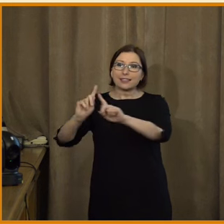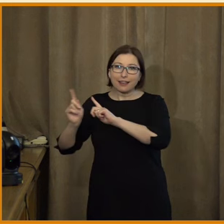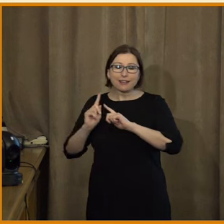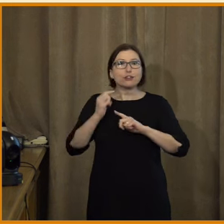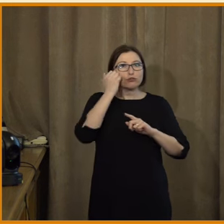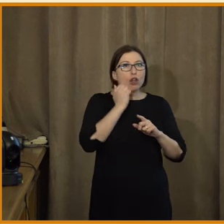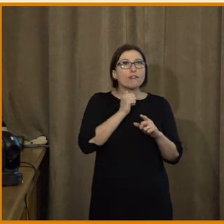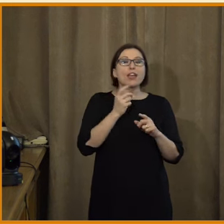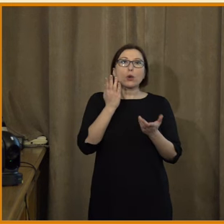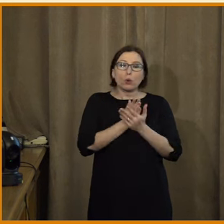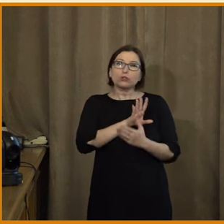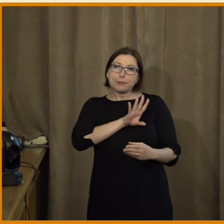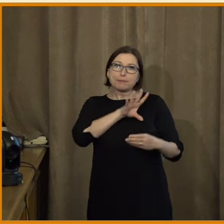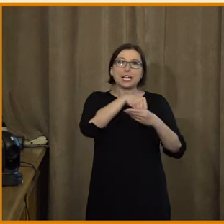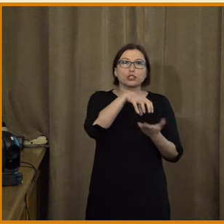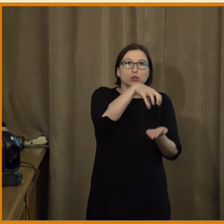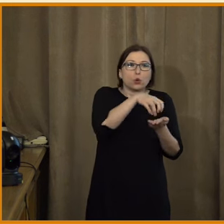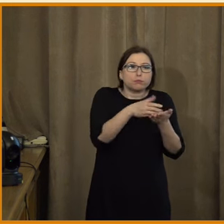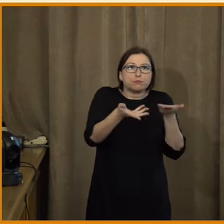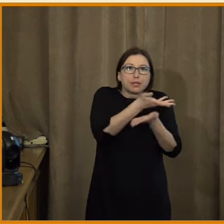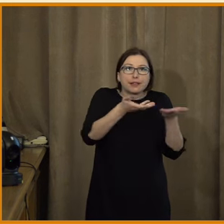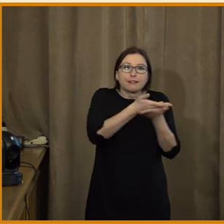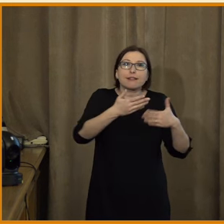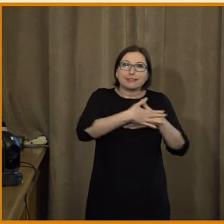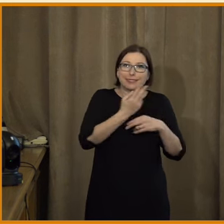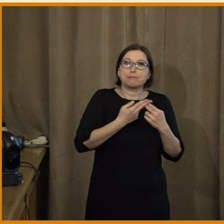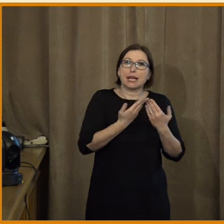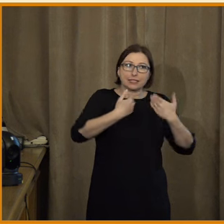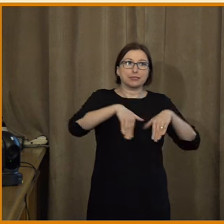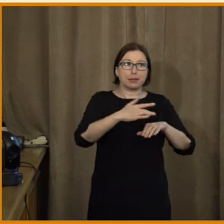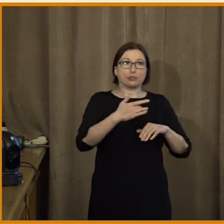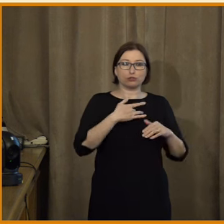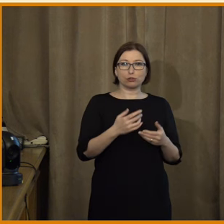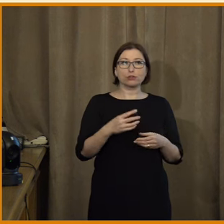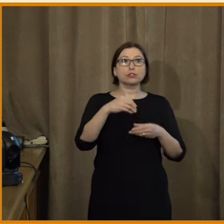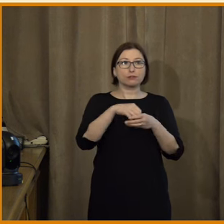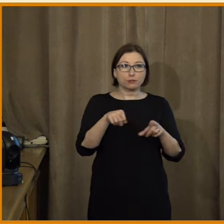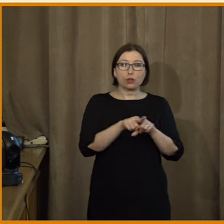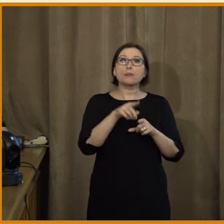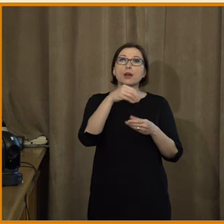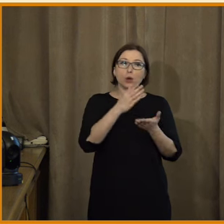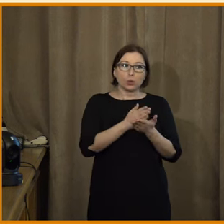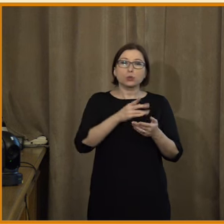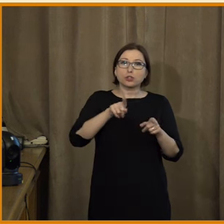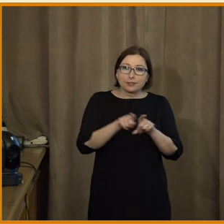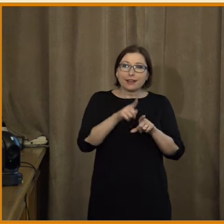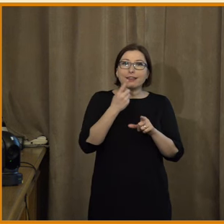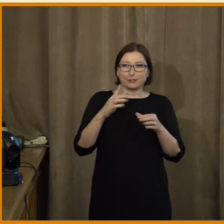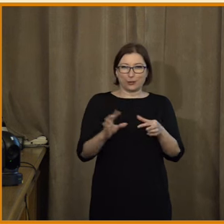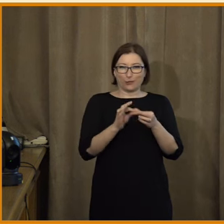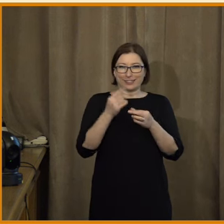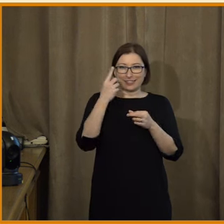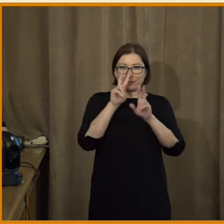teda má tu funkci vlastně příslušnosti k té komunitě, ve které se třeba cítí bezpečně. Zase tady odkazu na studii.